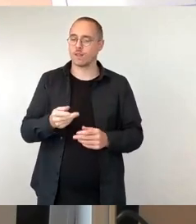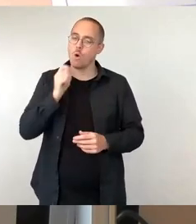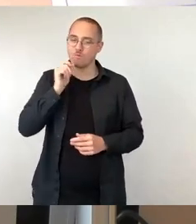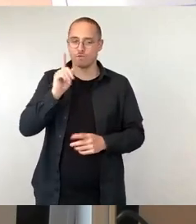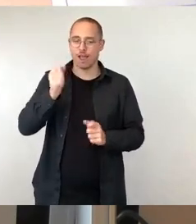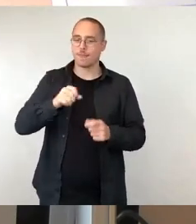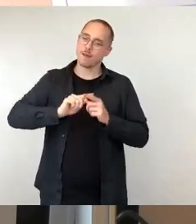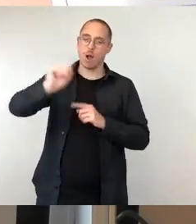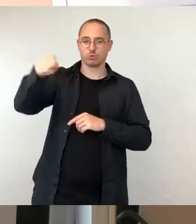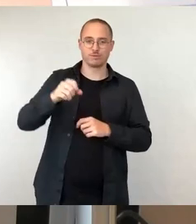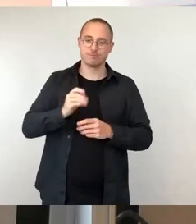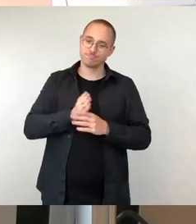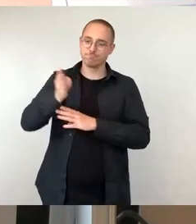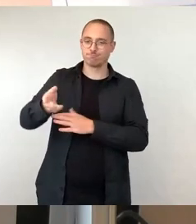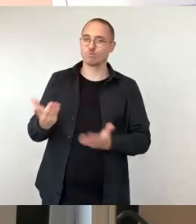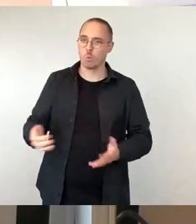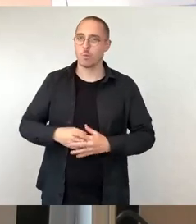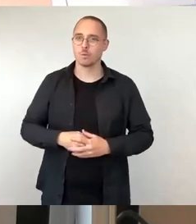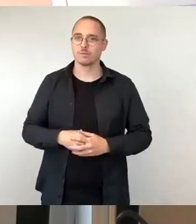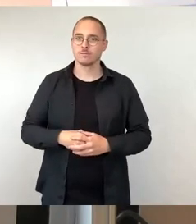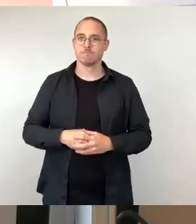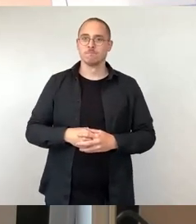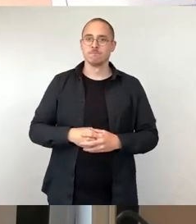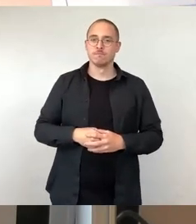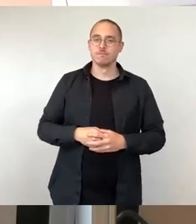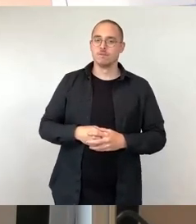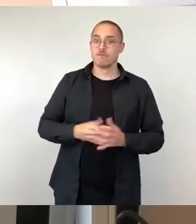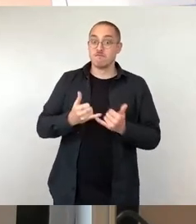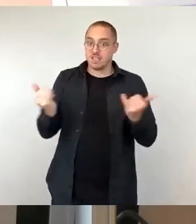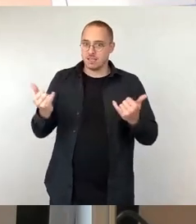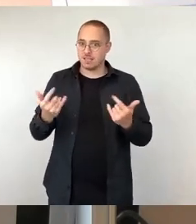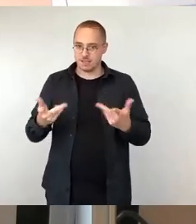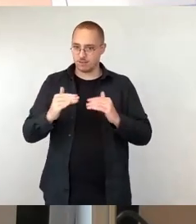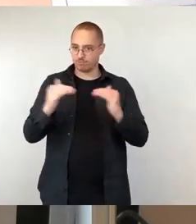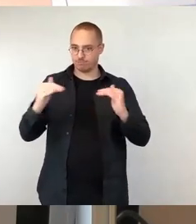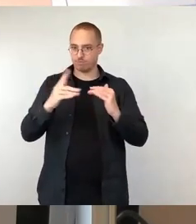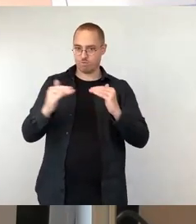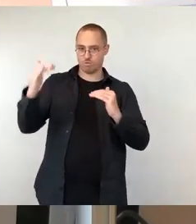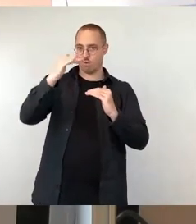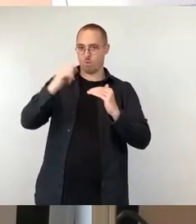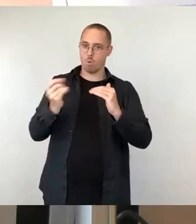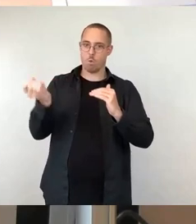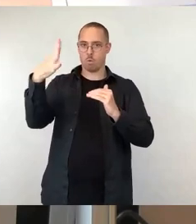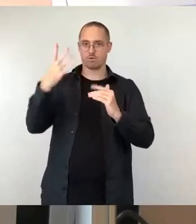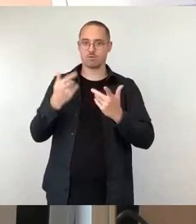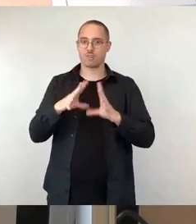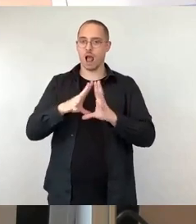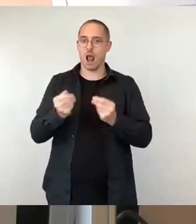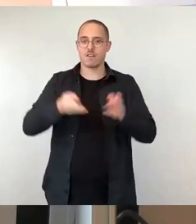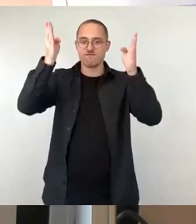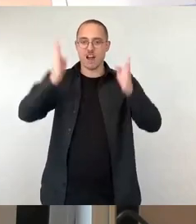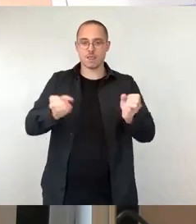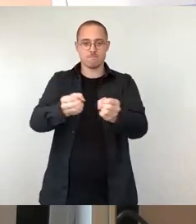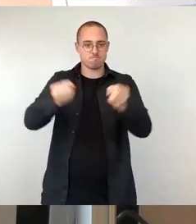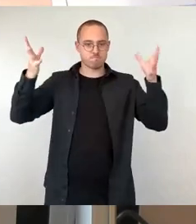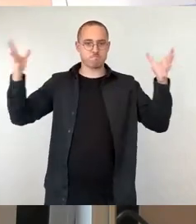Um die Bienen in einen anderen Stock zu integrieren, entfernt der Bienenzüchter nicht etwa die ganze Wand, macht sozusagen die Grenzen auf und sagt, wir